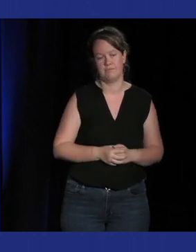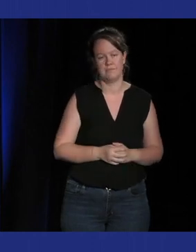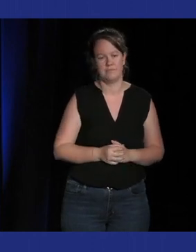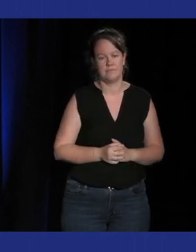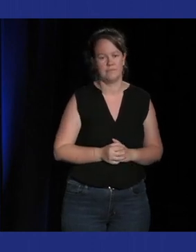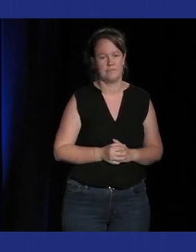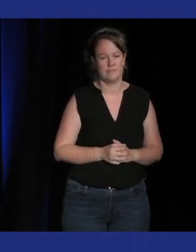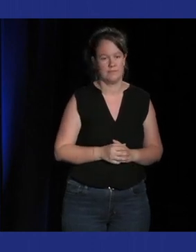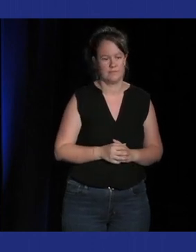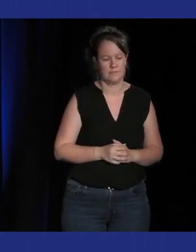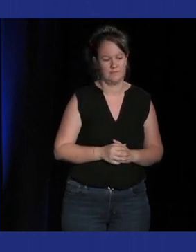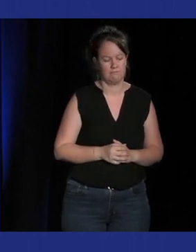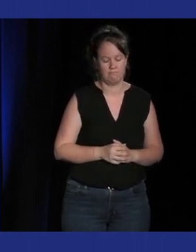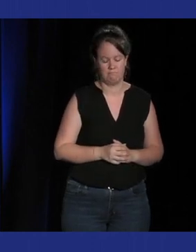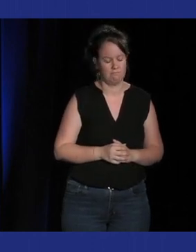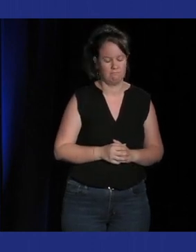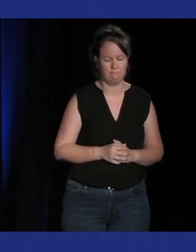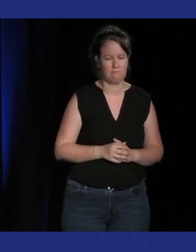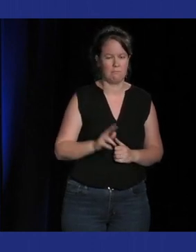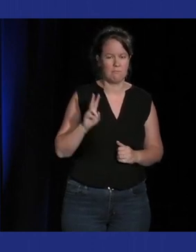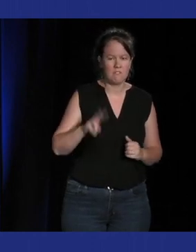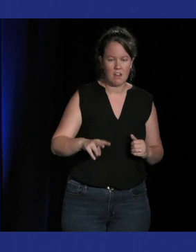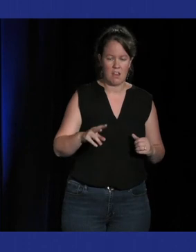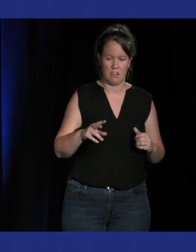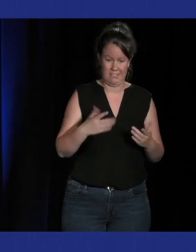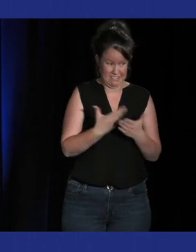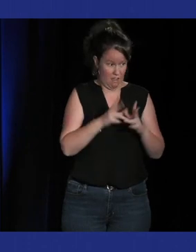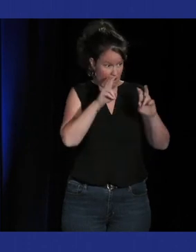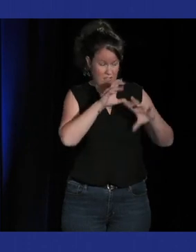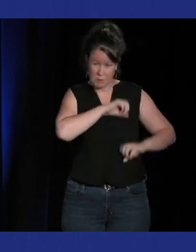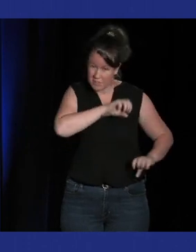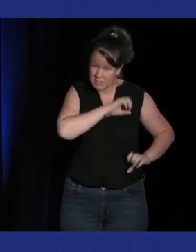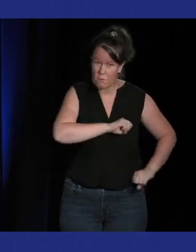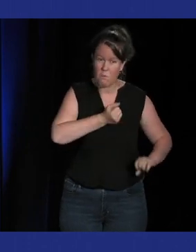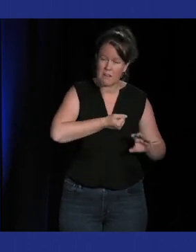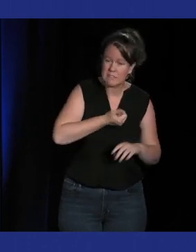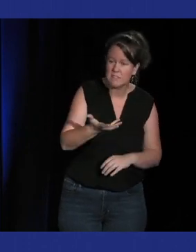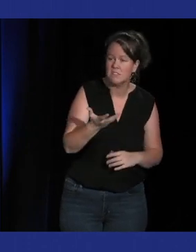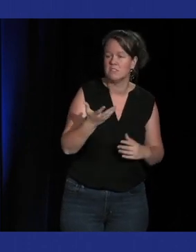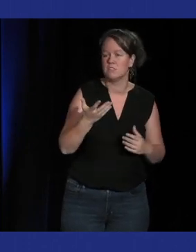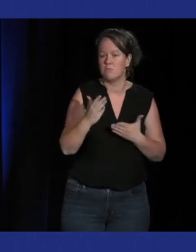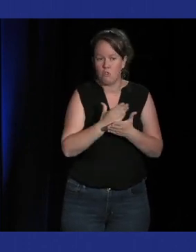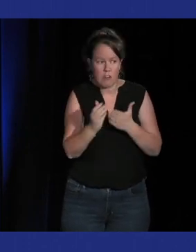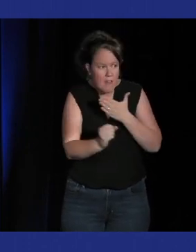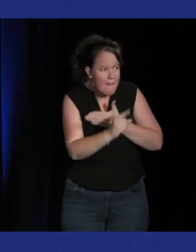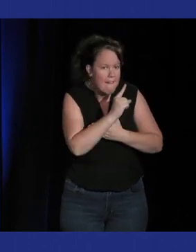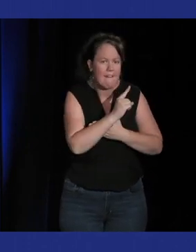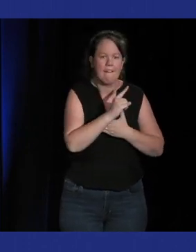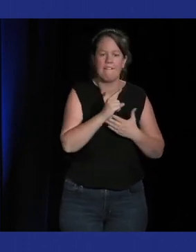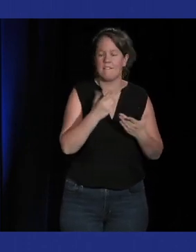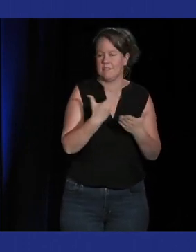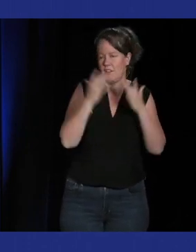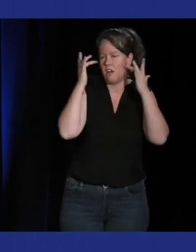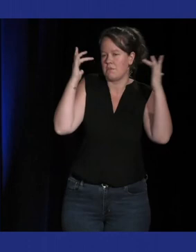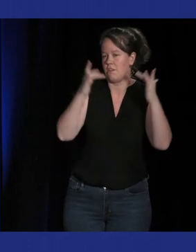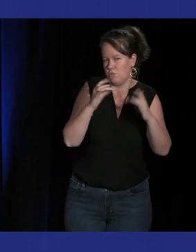mais ça reste souvent cantonné à des expériences et des trucs un peu artistiques des projets un petit peu expérimentaux alors c'est toujours des expériences que